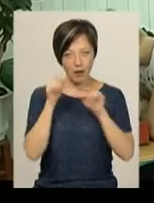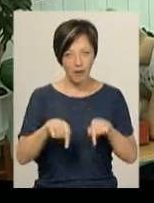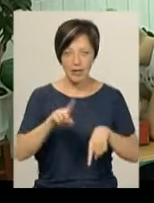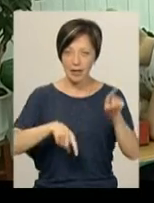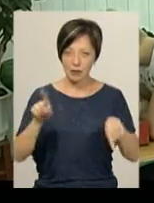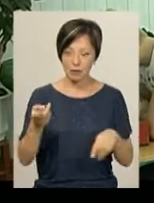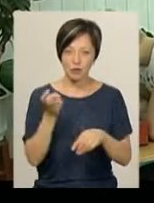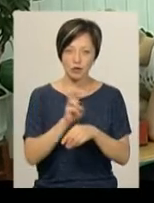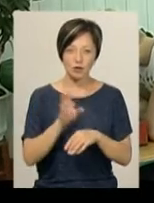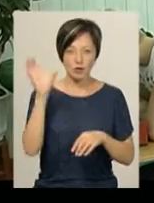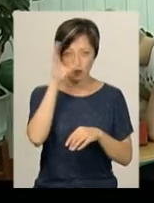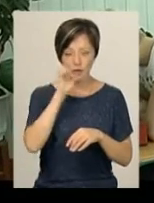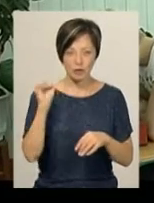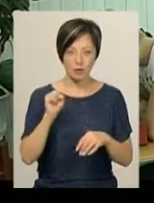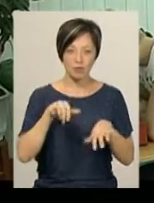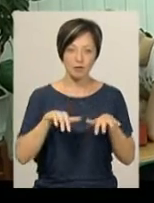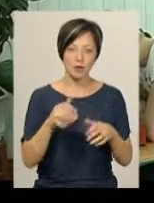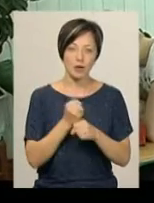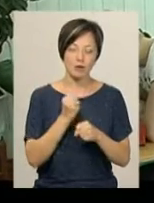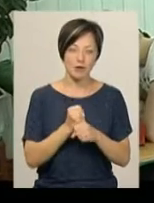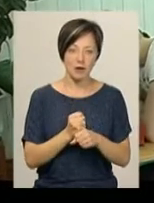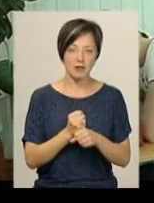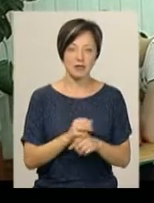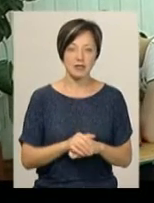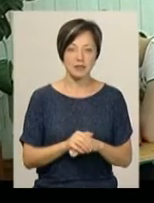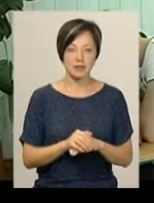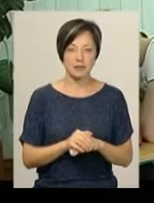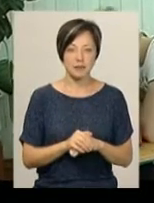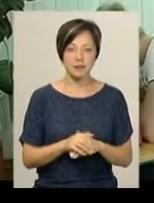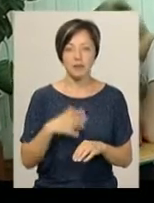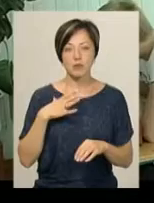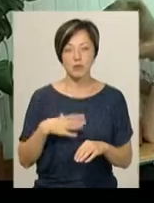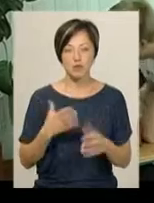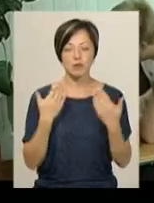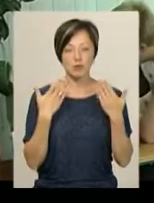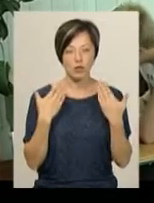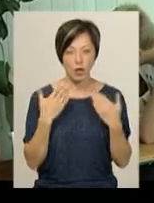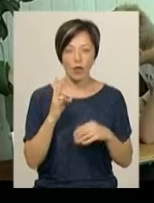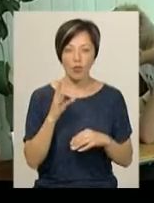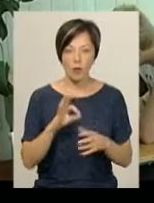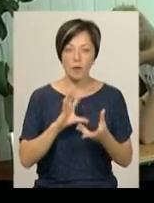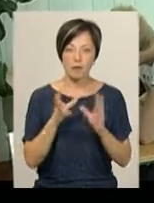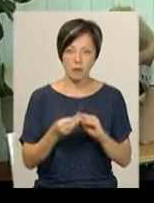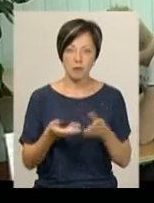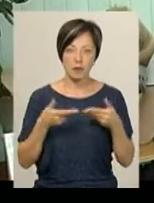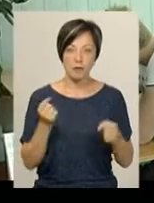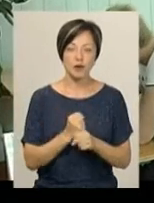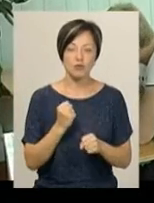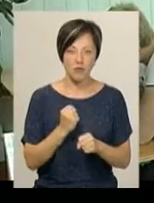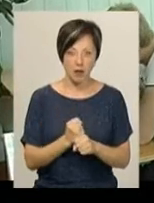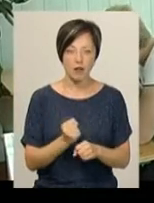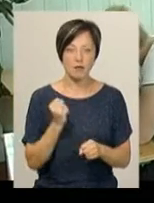іноді прийшов з ночі, тому що ночі працював, іноді і прийшлось тут десь відпочити. Але, що ми працювали,